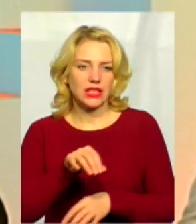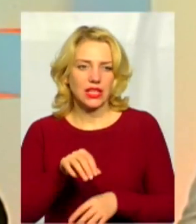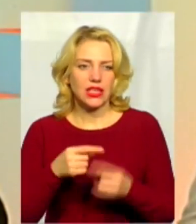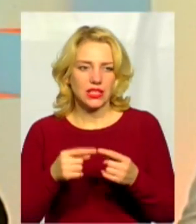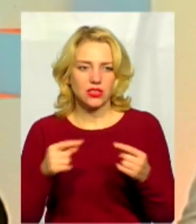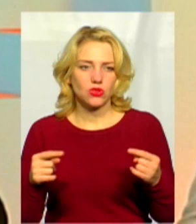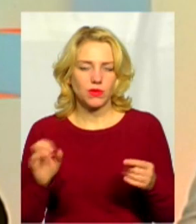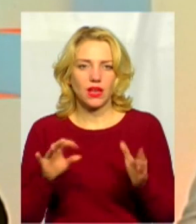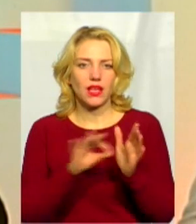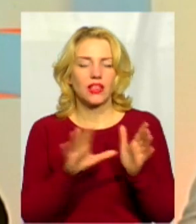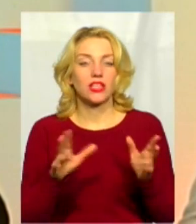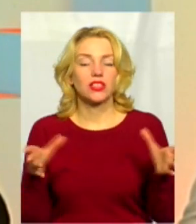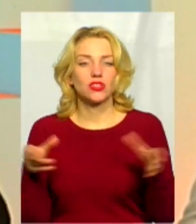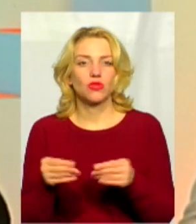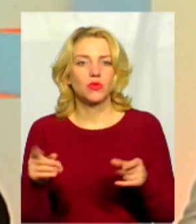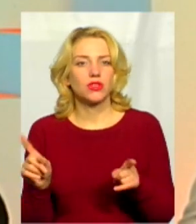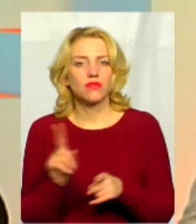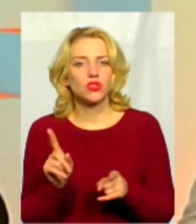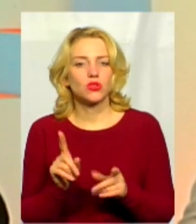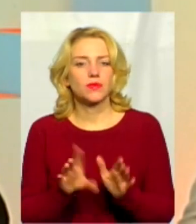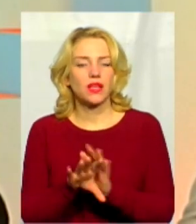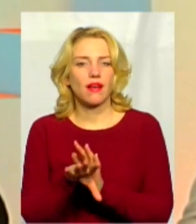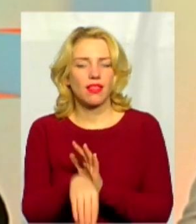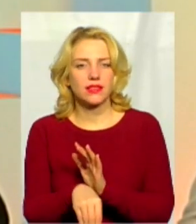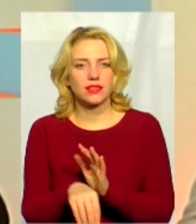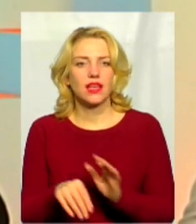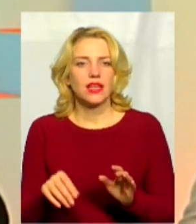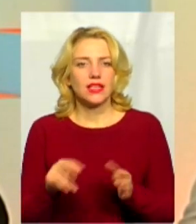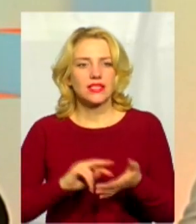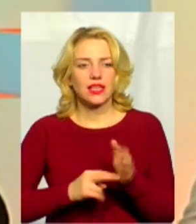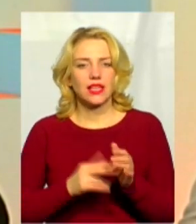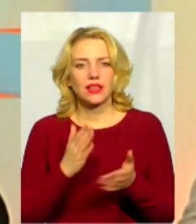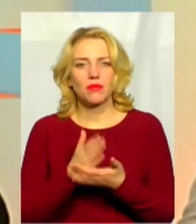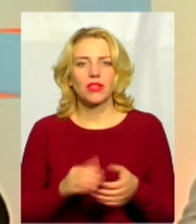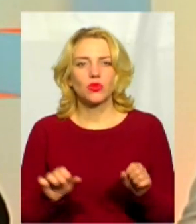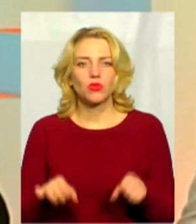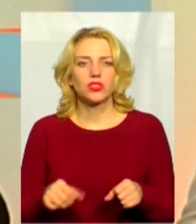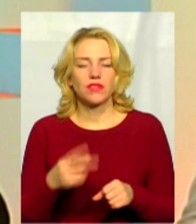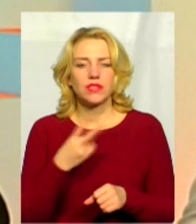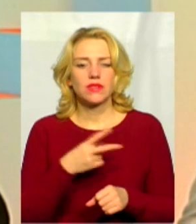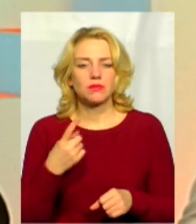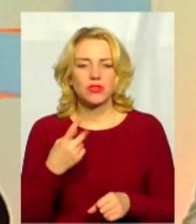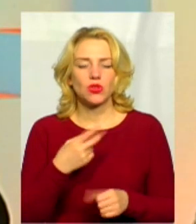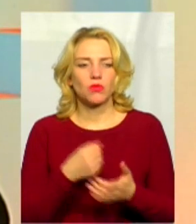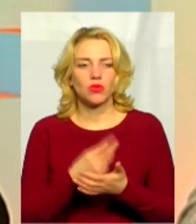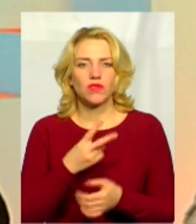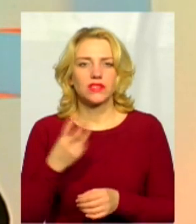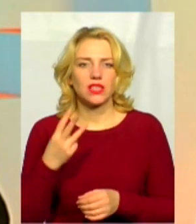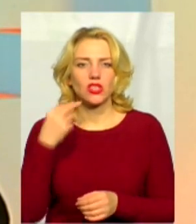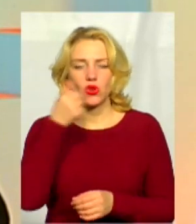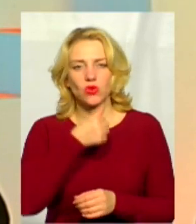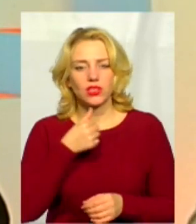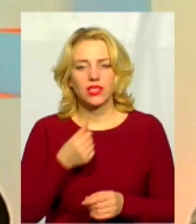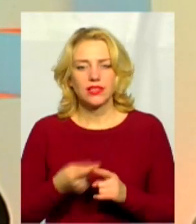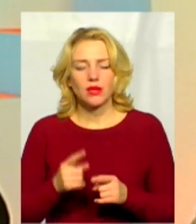енергетичні кооперативи, для того, щоб їх закласти в стратегію і мати можливість з 21 по 23 роки, це такий буде перший етап